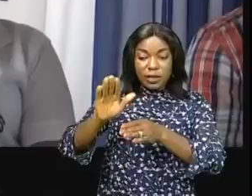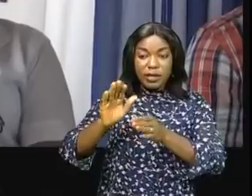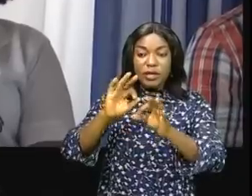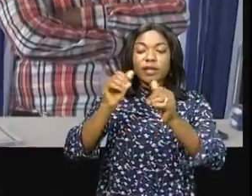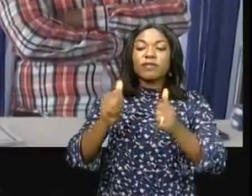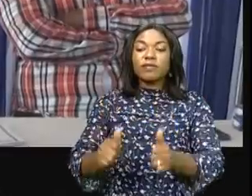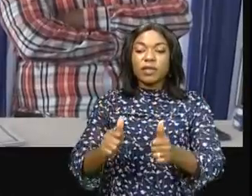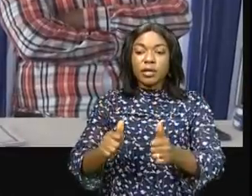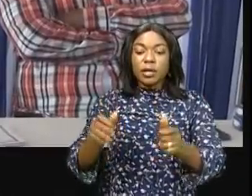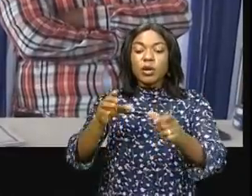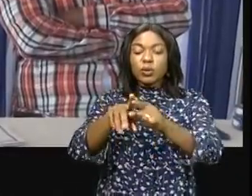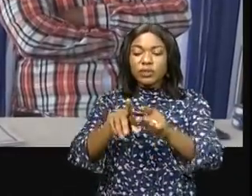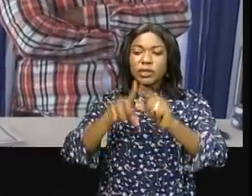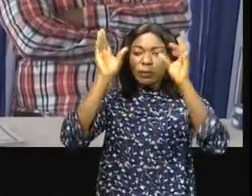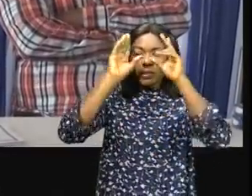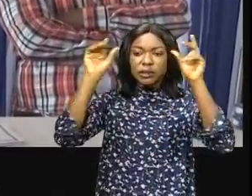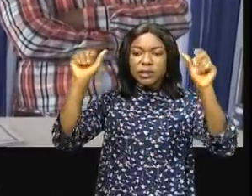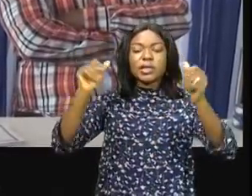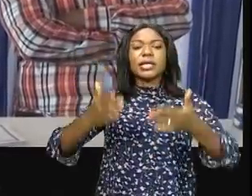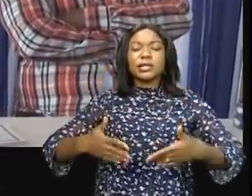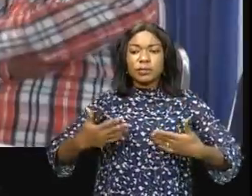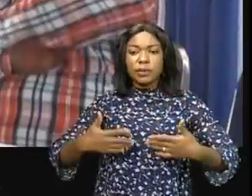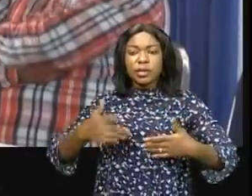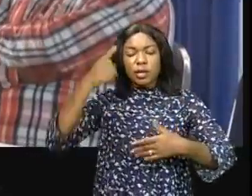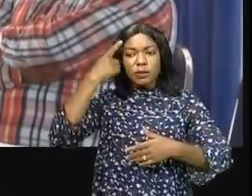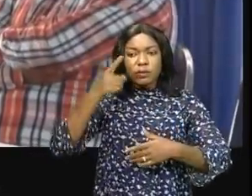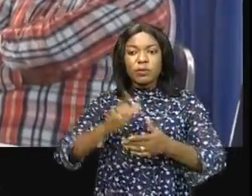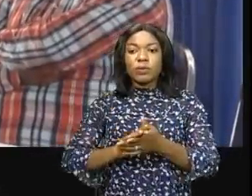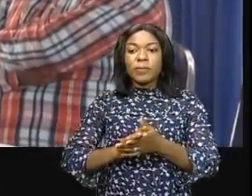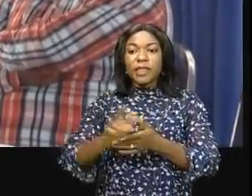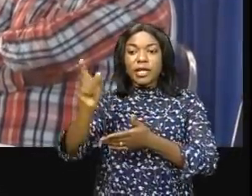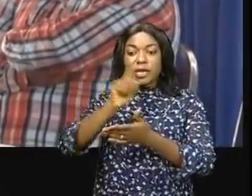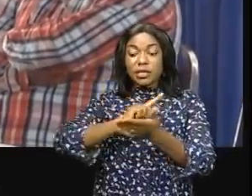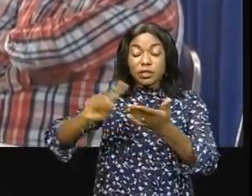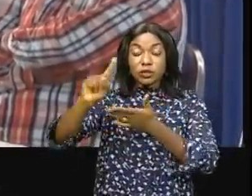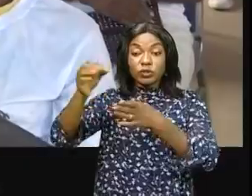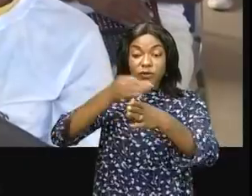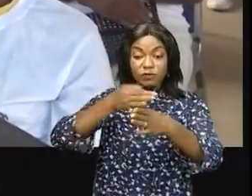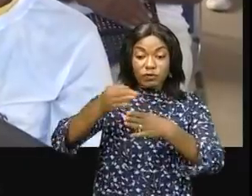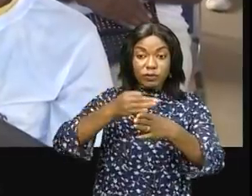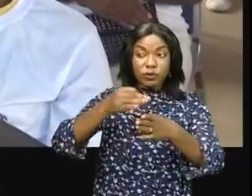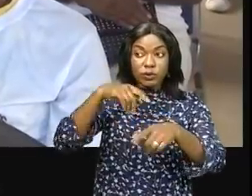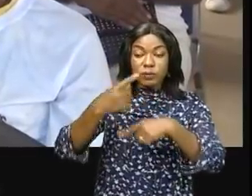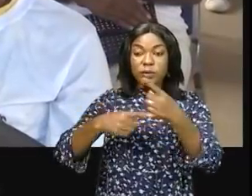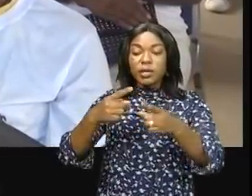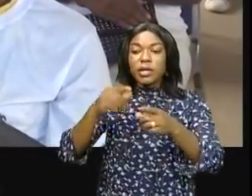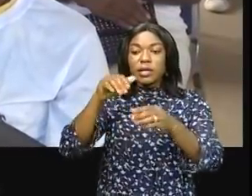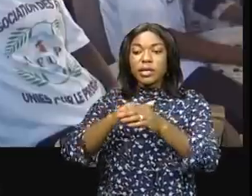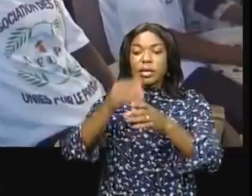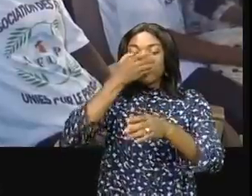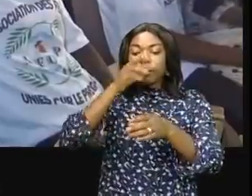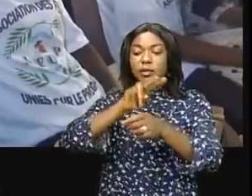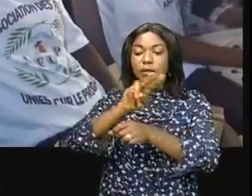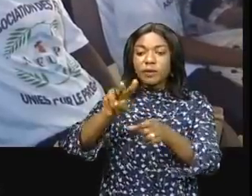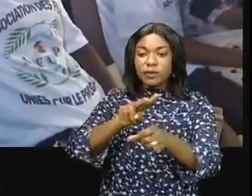Kangal, présidente de cette organisation, s'est réjoui de la tenue de cette session de formation en dépit du contexte de la pandémie du